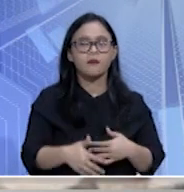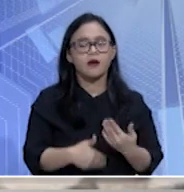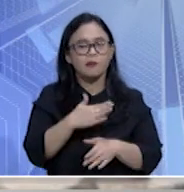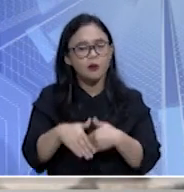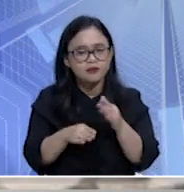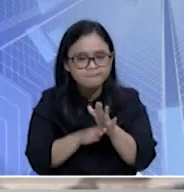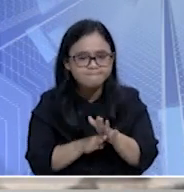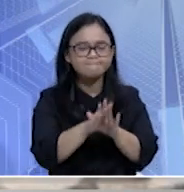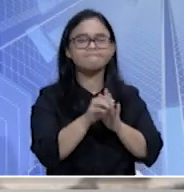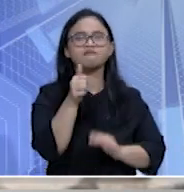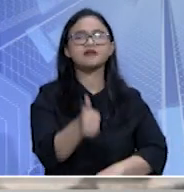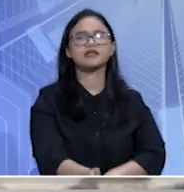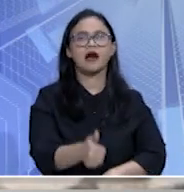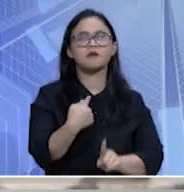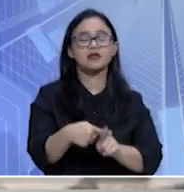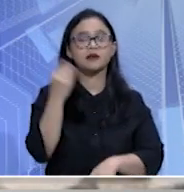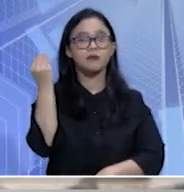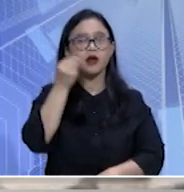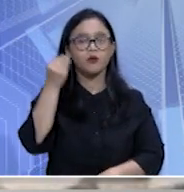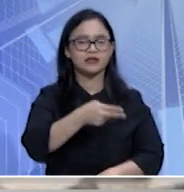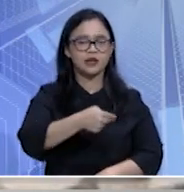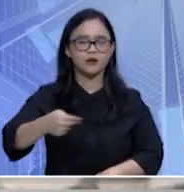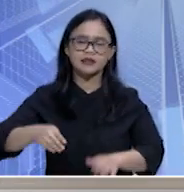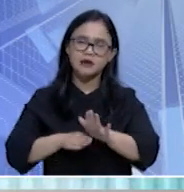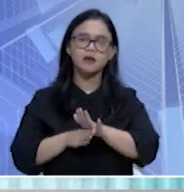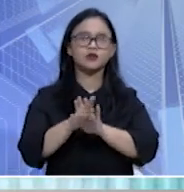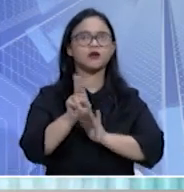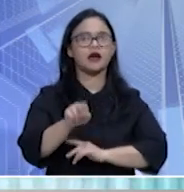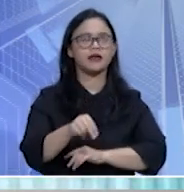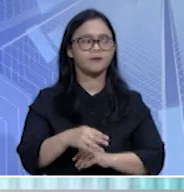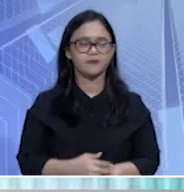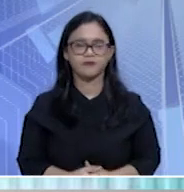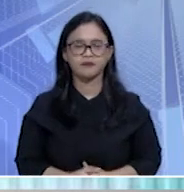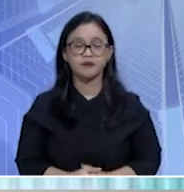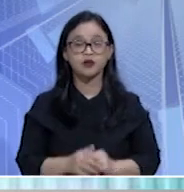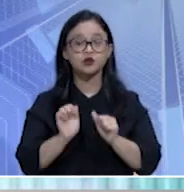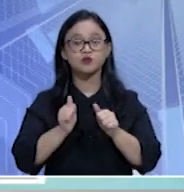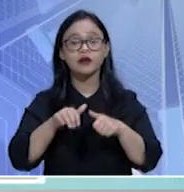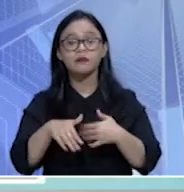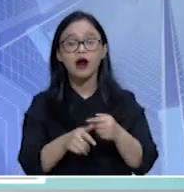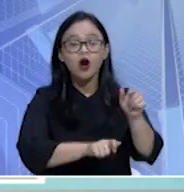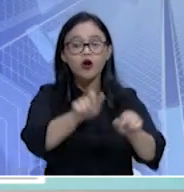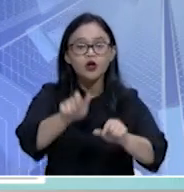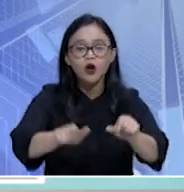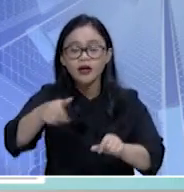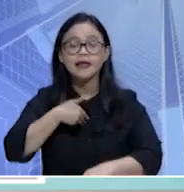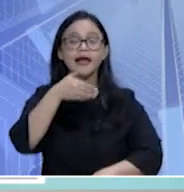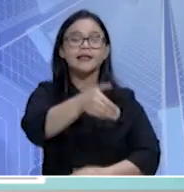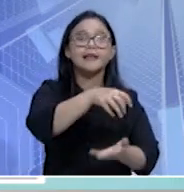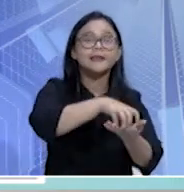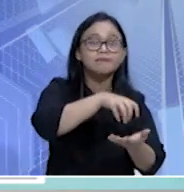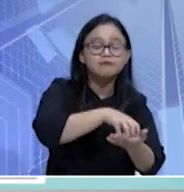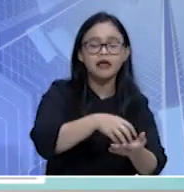pandemi dan turut membantu pemulihan pariwisata dan ekonomi kreatif Indonesia. Sehingga orang tidak hanya ke Candi Borobudur,